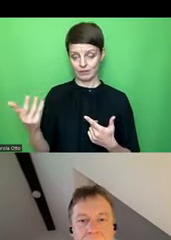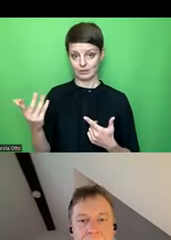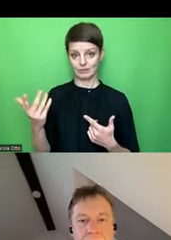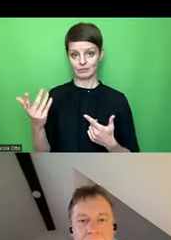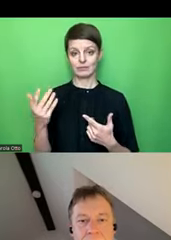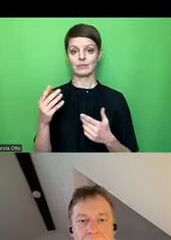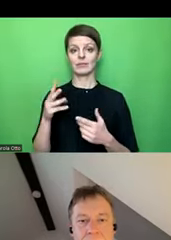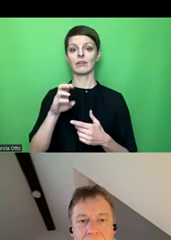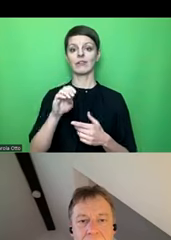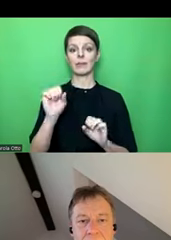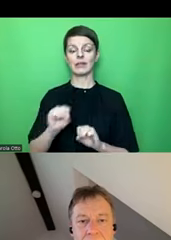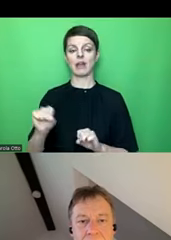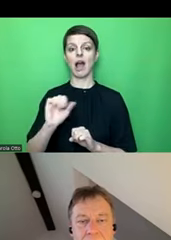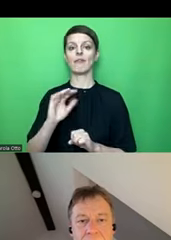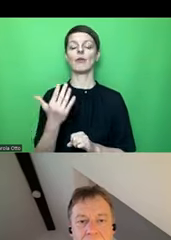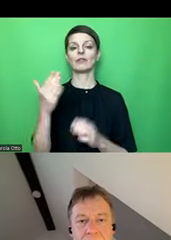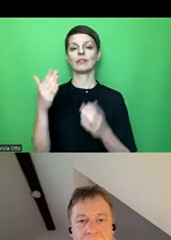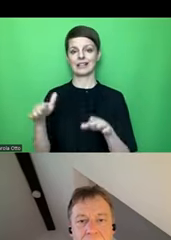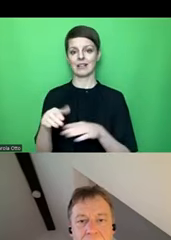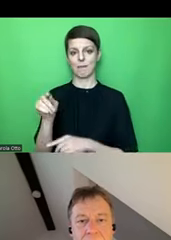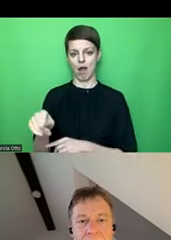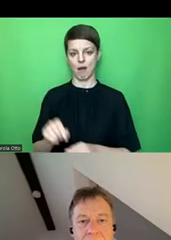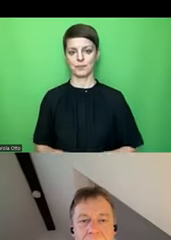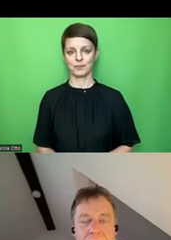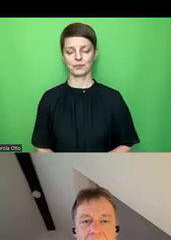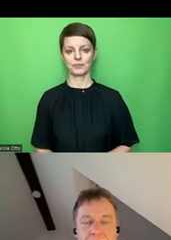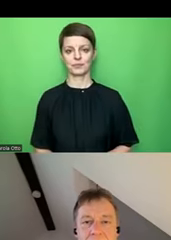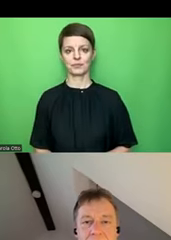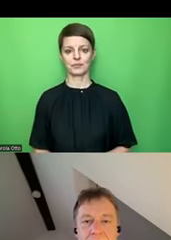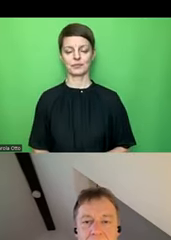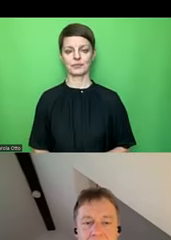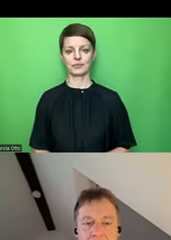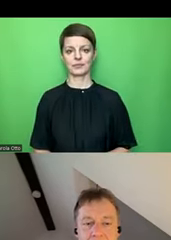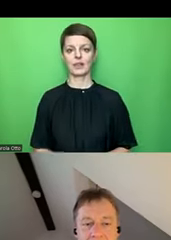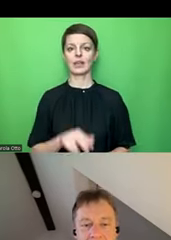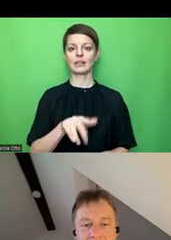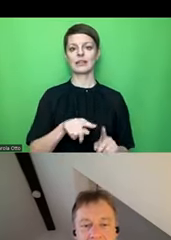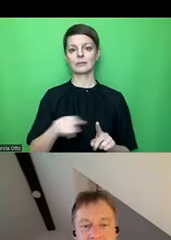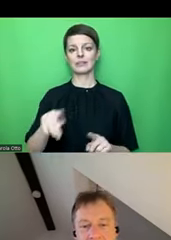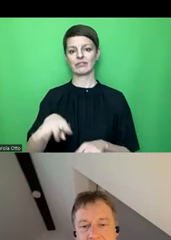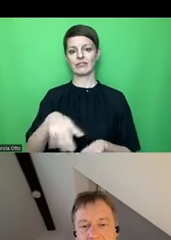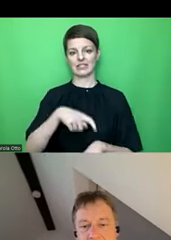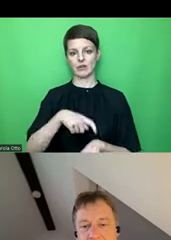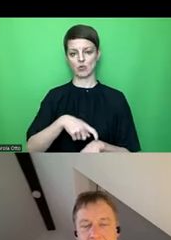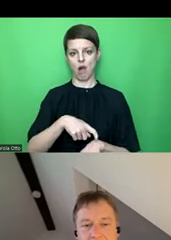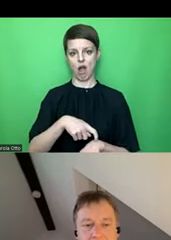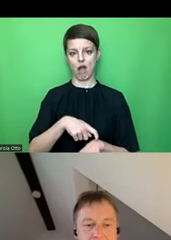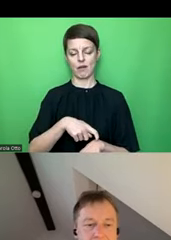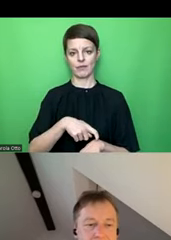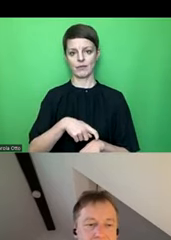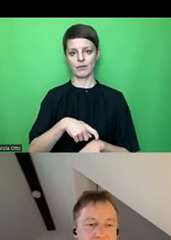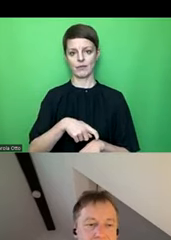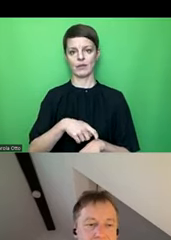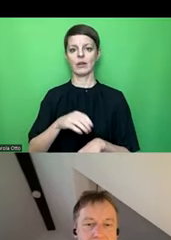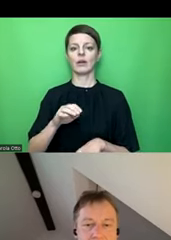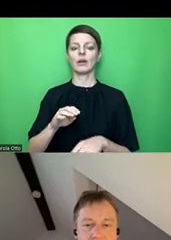Webinar, was am 5.12. stattfinden wird und zwar von 13 bis 14 Uhr und zwar das Webinar Browser